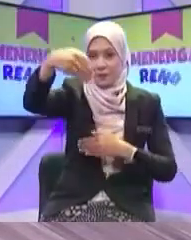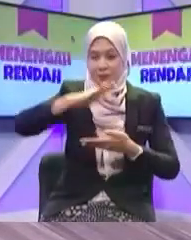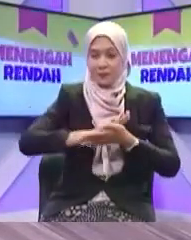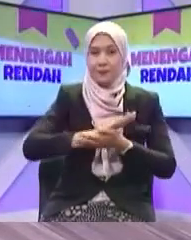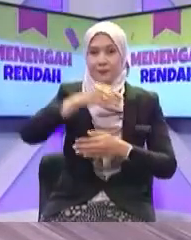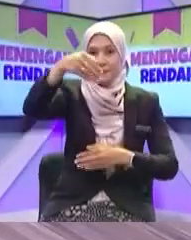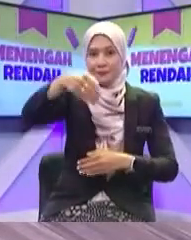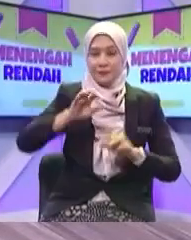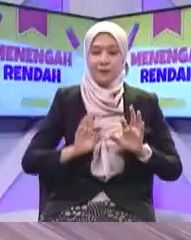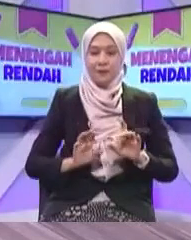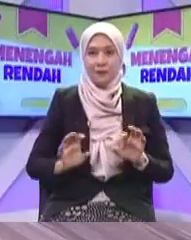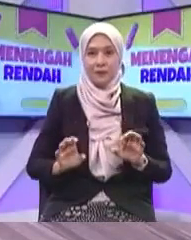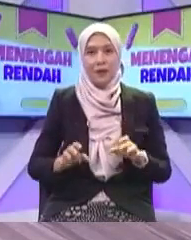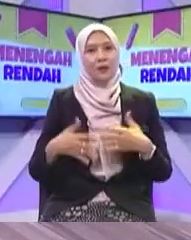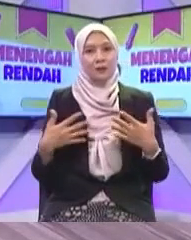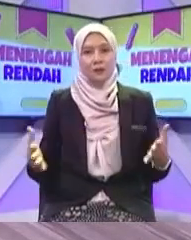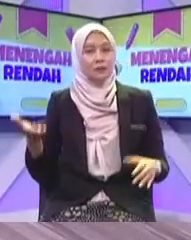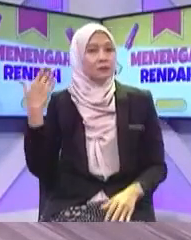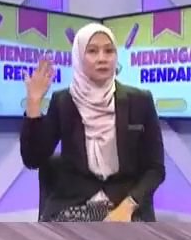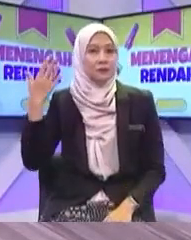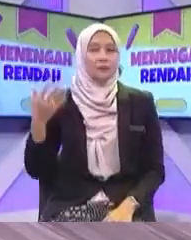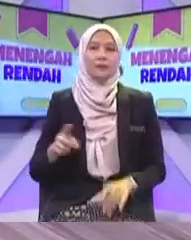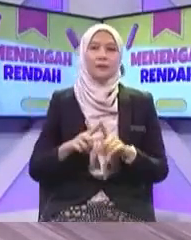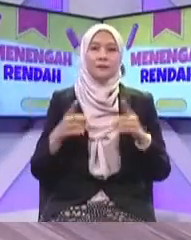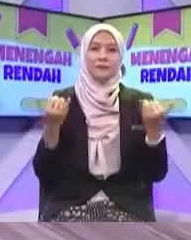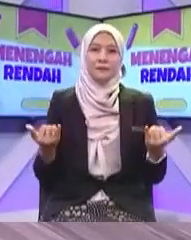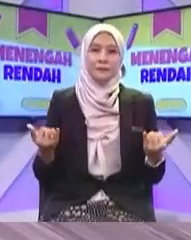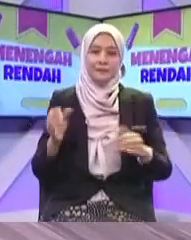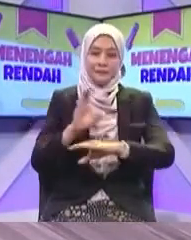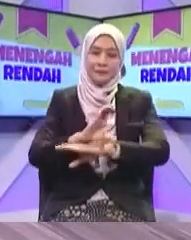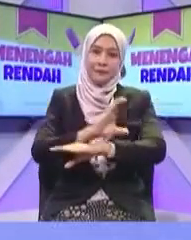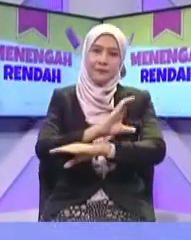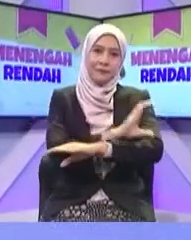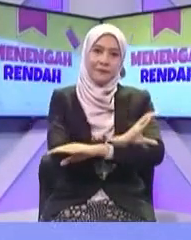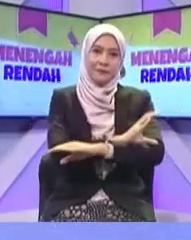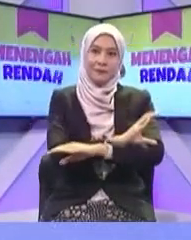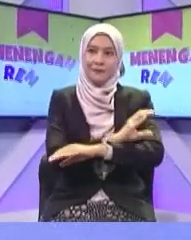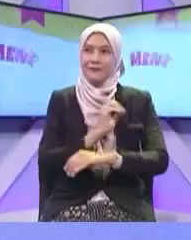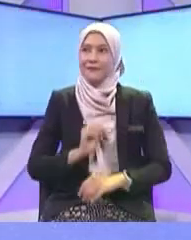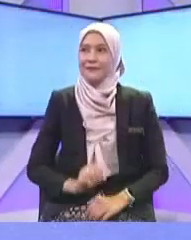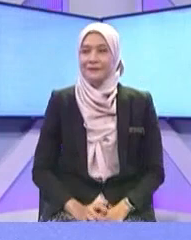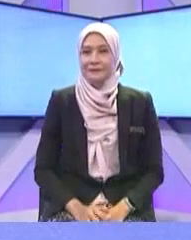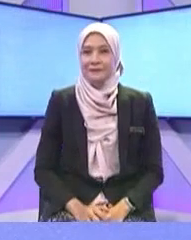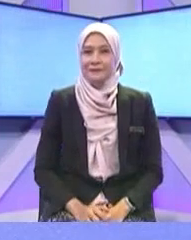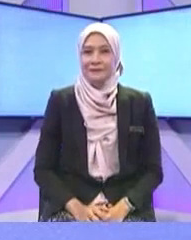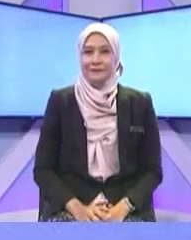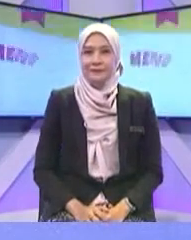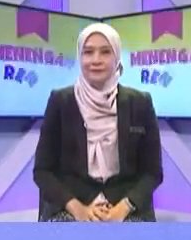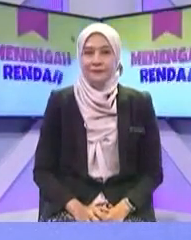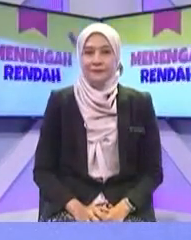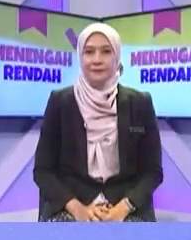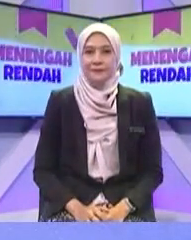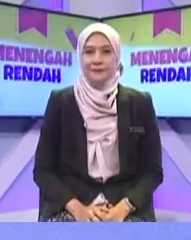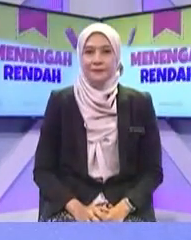Ada komputer Tak apa Panjangan risau Dia tak lari Dia tak lari Cuba nak guna ni Berkembang Ada